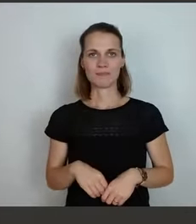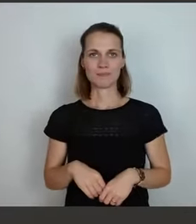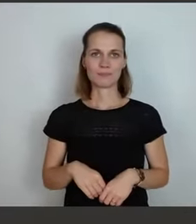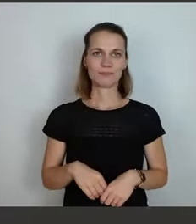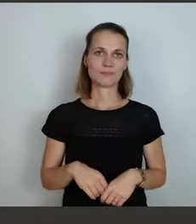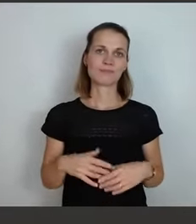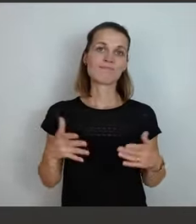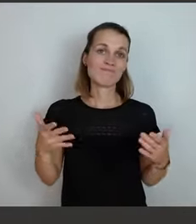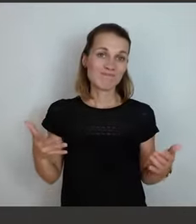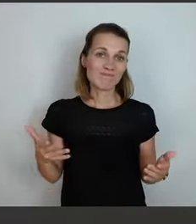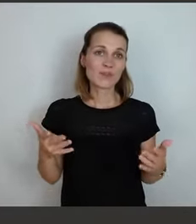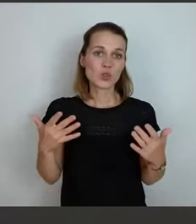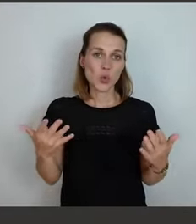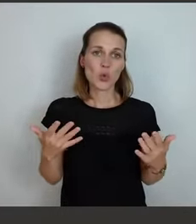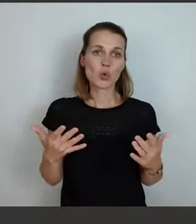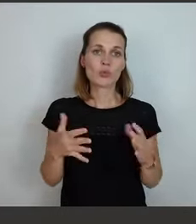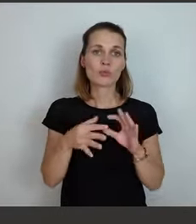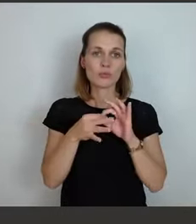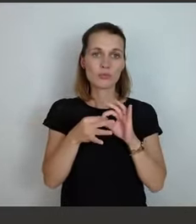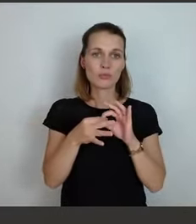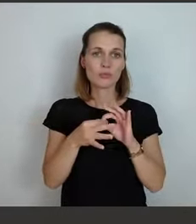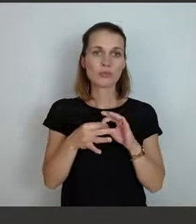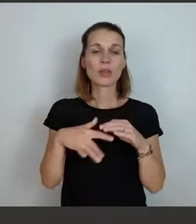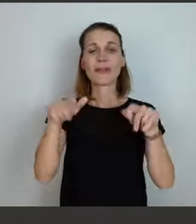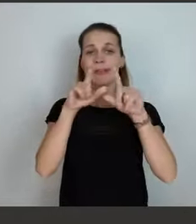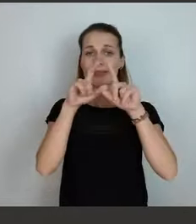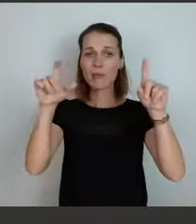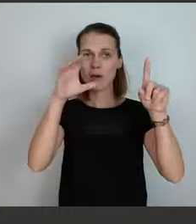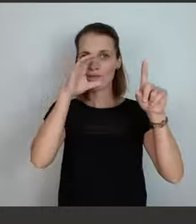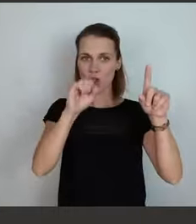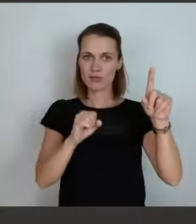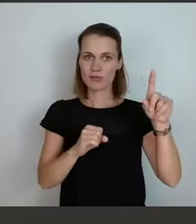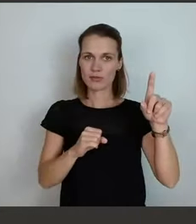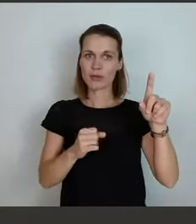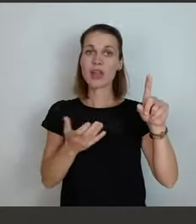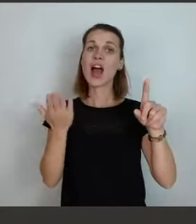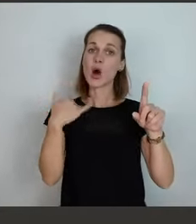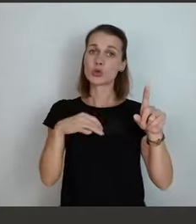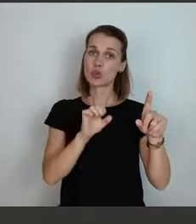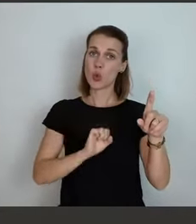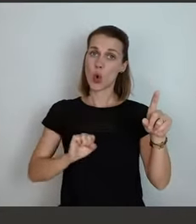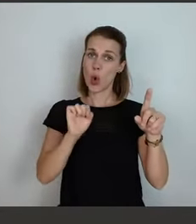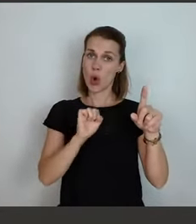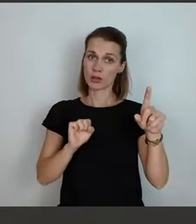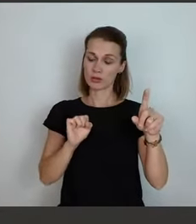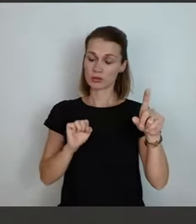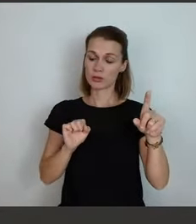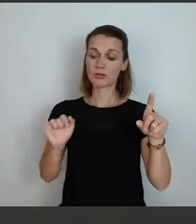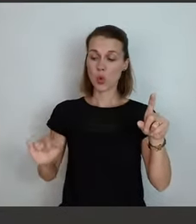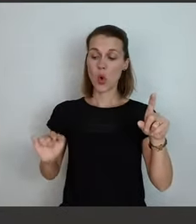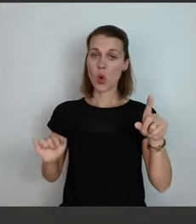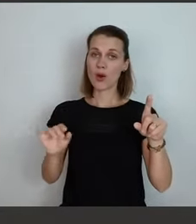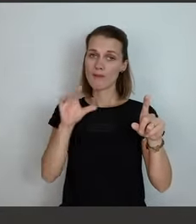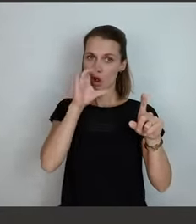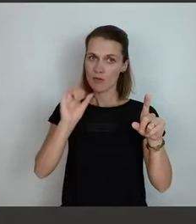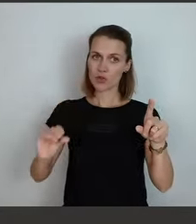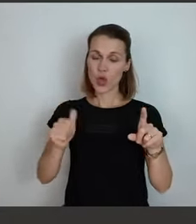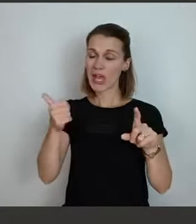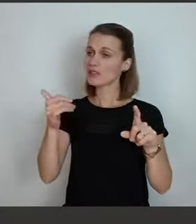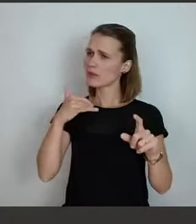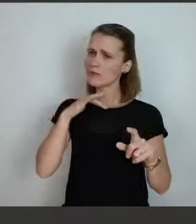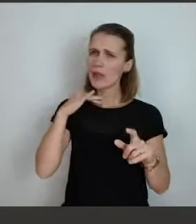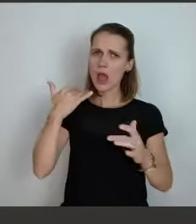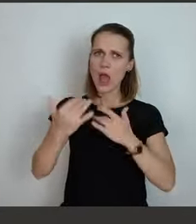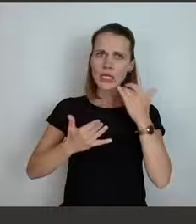Und das gehört beispielsweise zum Thema Wolf. Ich komme aus Görlitz, bei uns waren die Wölfe zuerst, ich könnte Ihnen Romane erzählen,